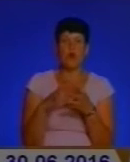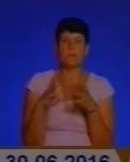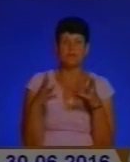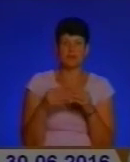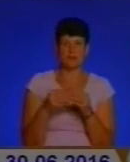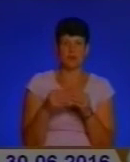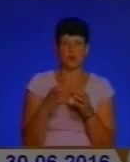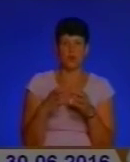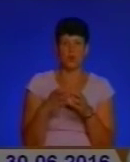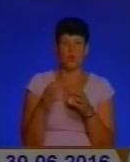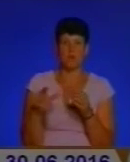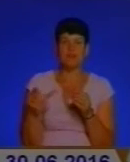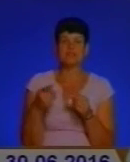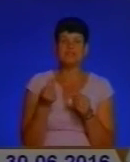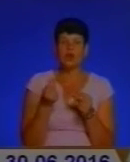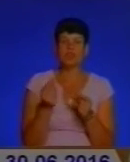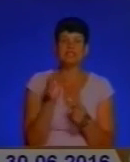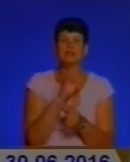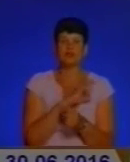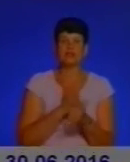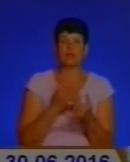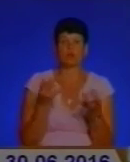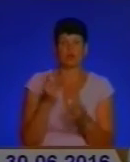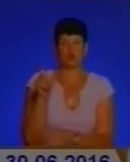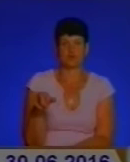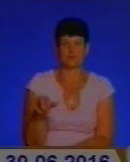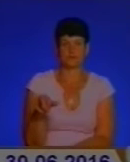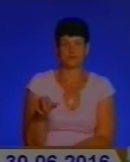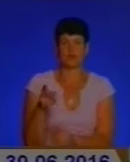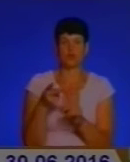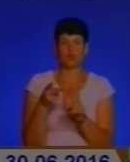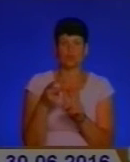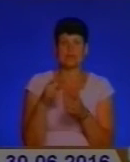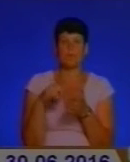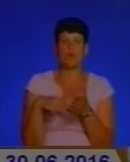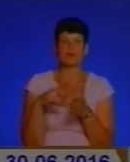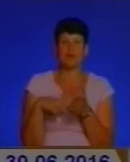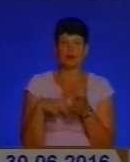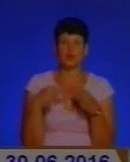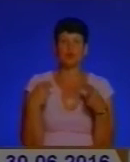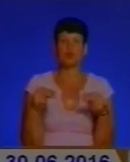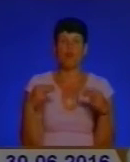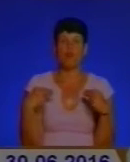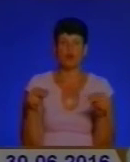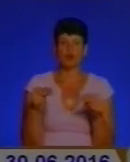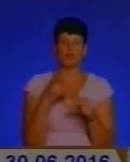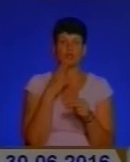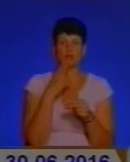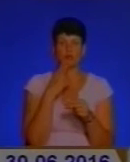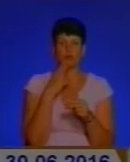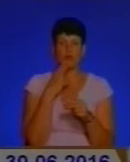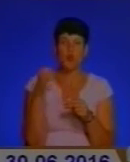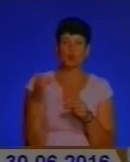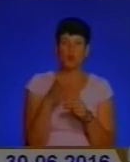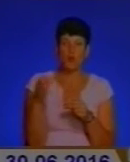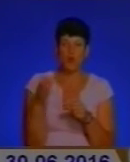Це гроші саме ті, які виростовуються для потреб людини. Друге – це акцизний податок, продаж табаку, алкоголю